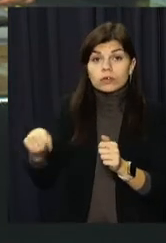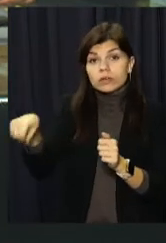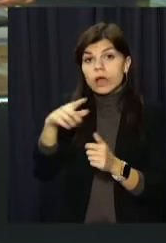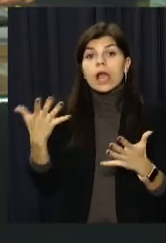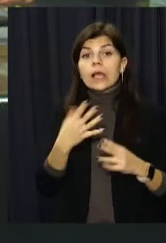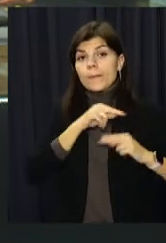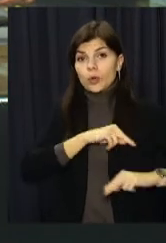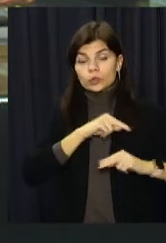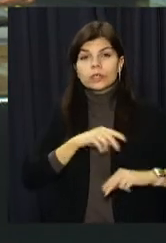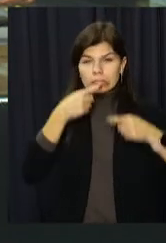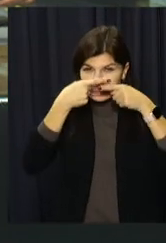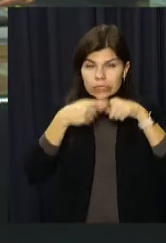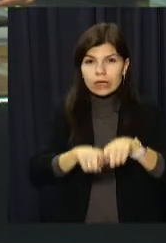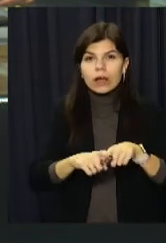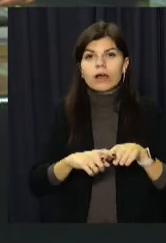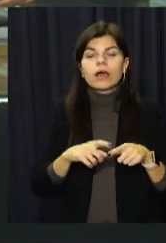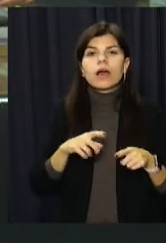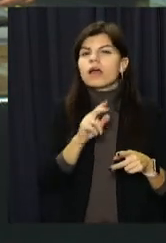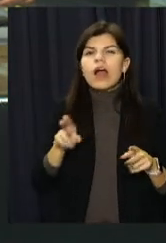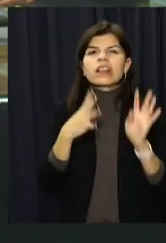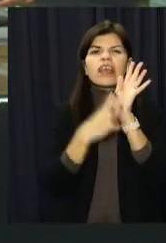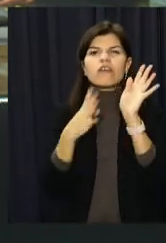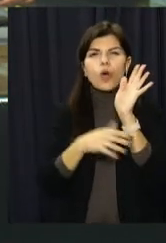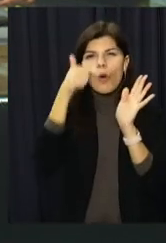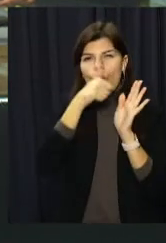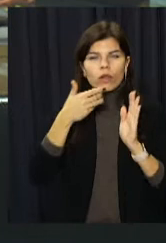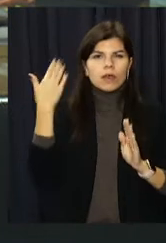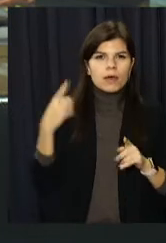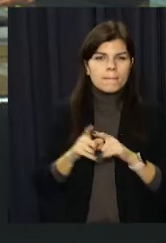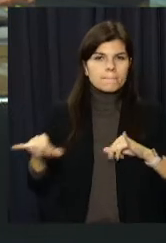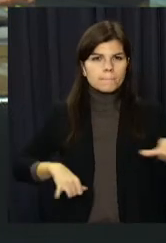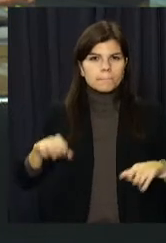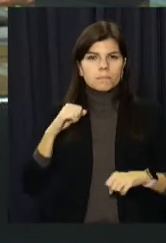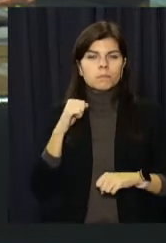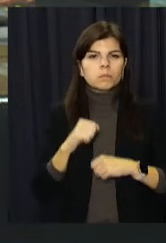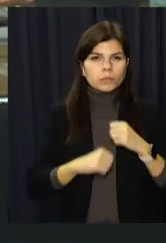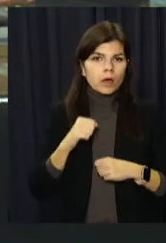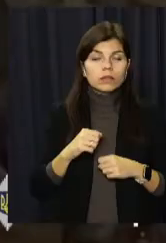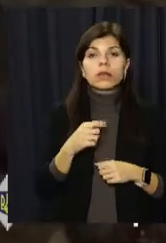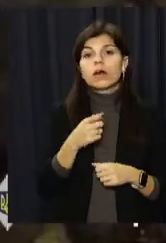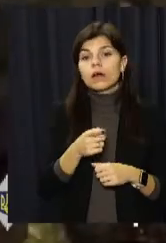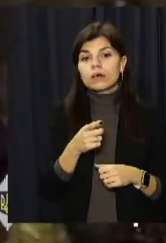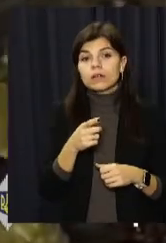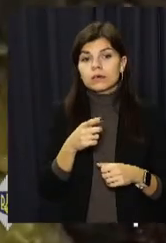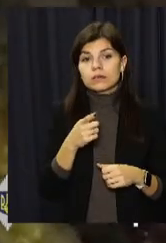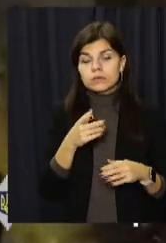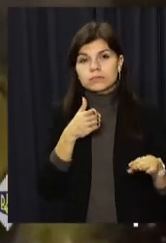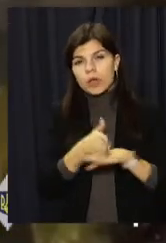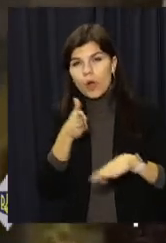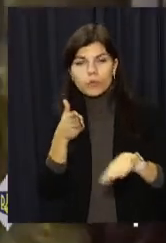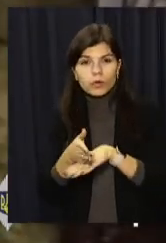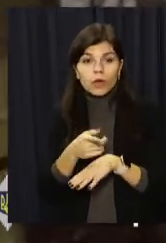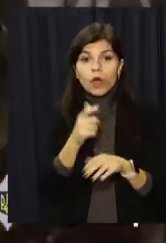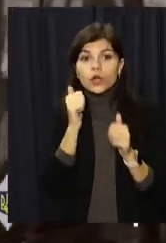які працювали за схему ракетирів 90-х. Організатор 30-річний Дніпрянин створив чітку ієрархію.